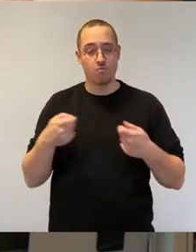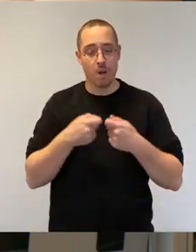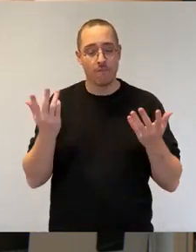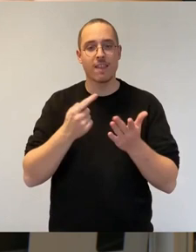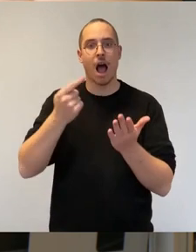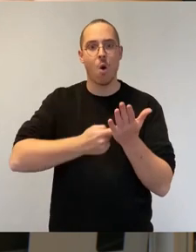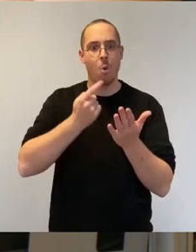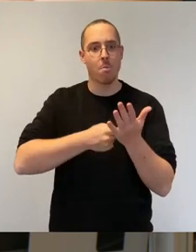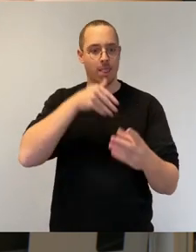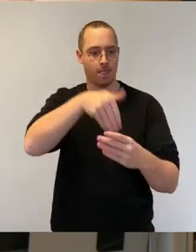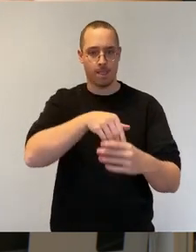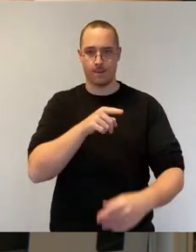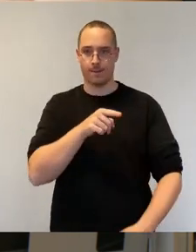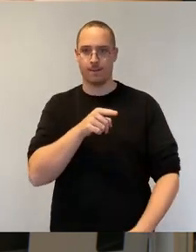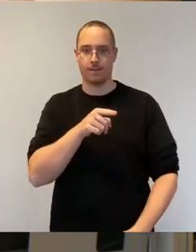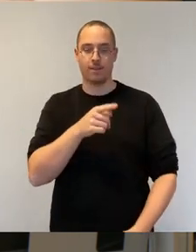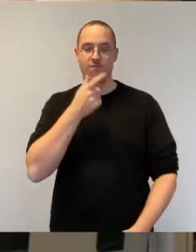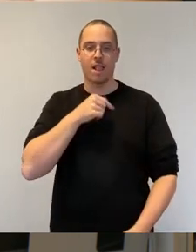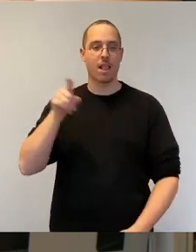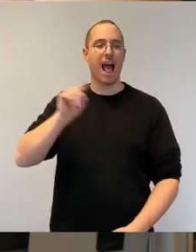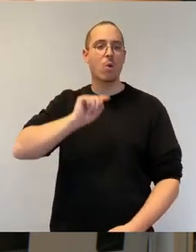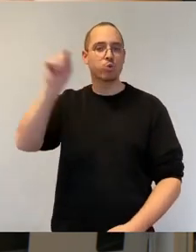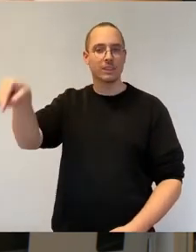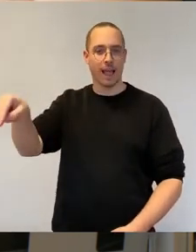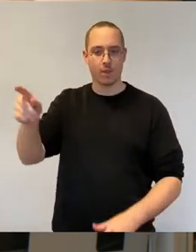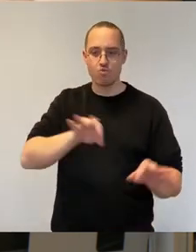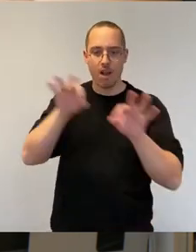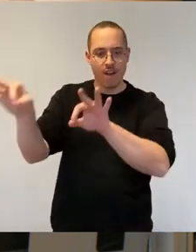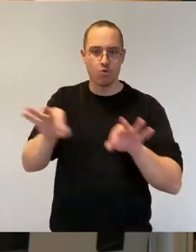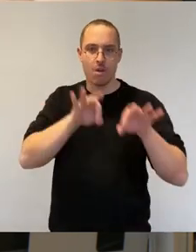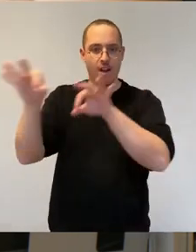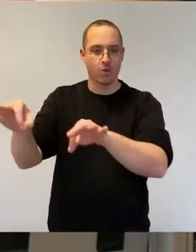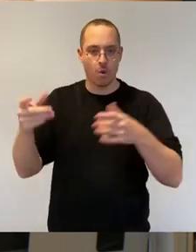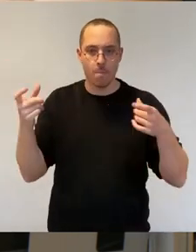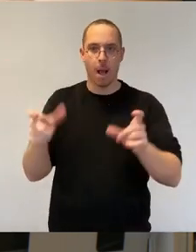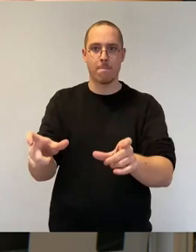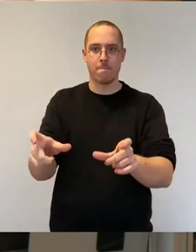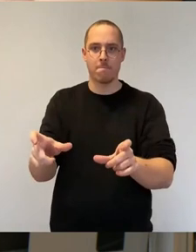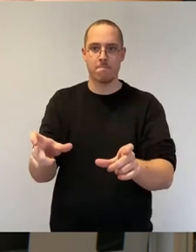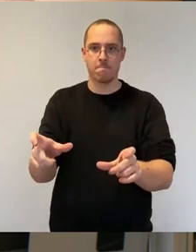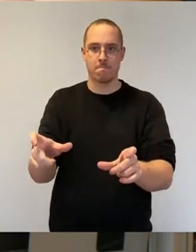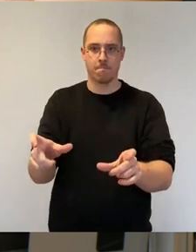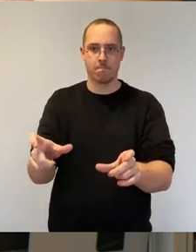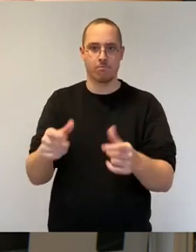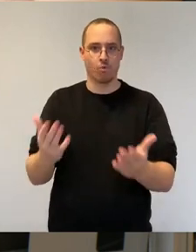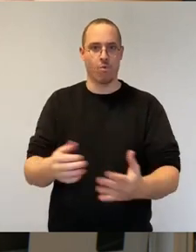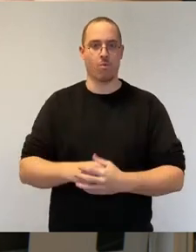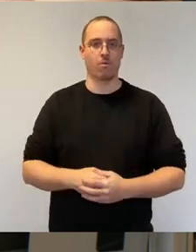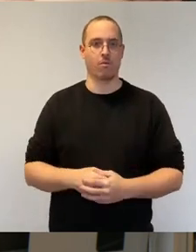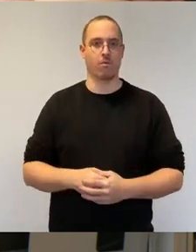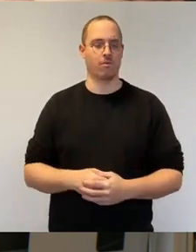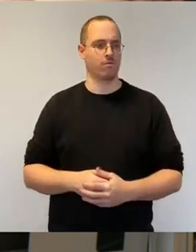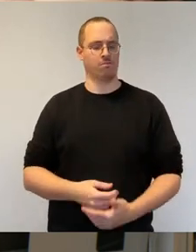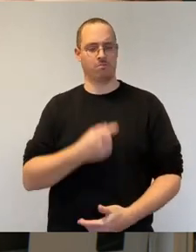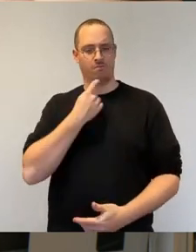von Überweisungen ins Ausland. Ich würde ja mal die Frage in den Raum stellen, ob das nicht eigentlich eher ein Anreiz für zusätzliche Migration ist.